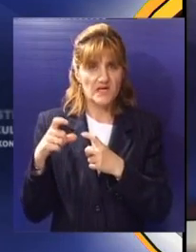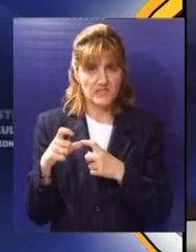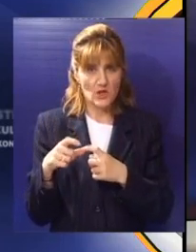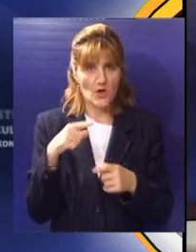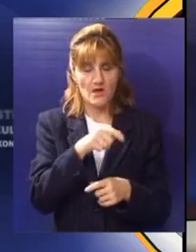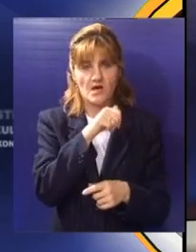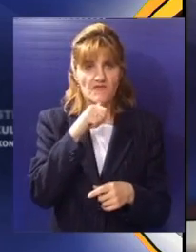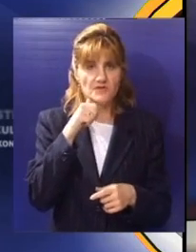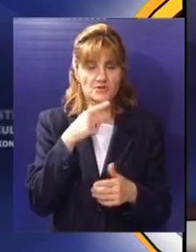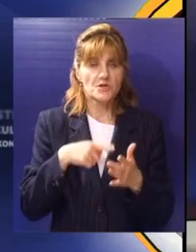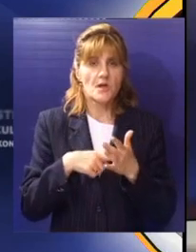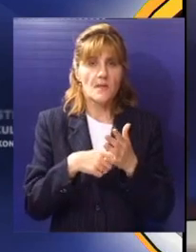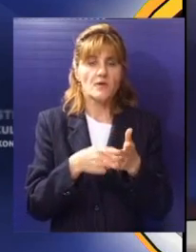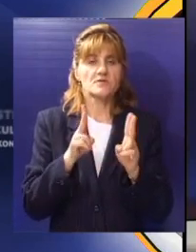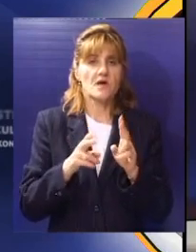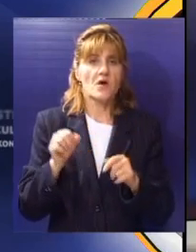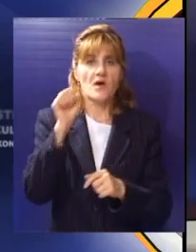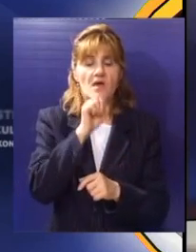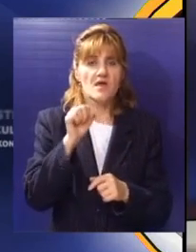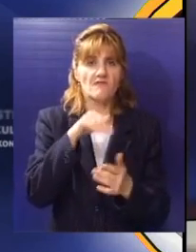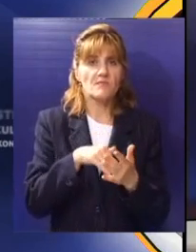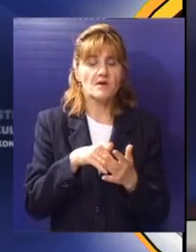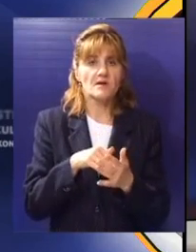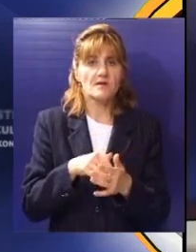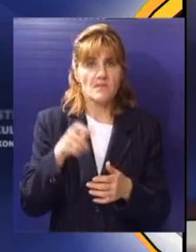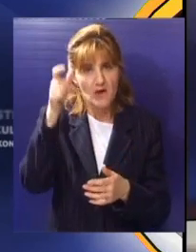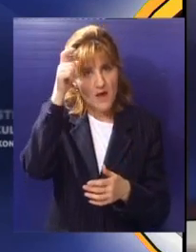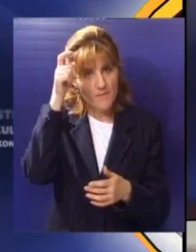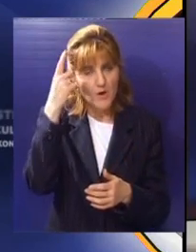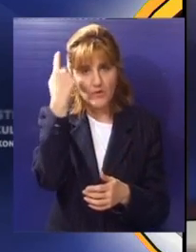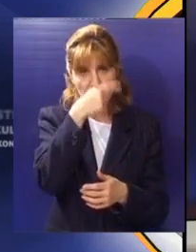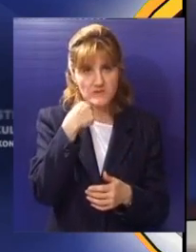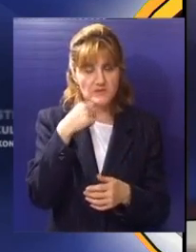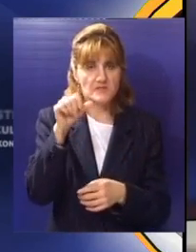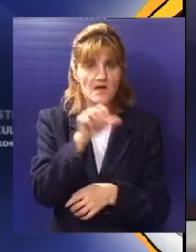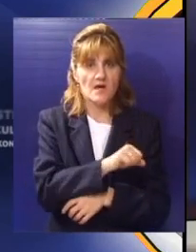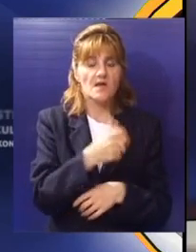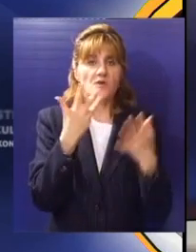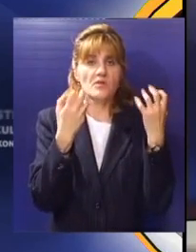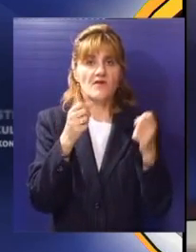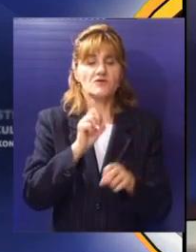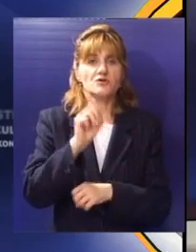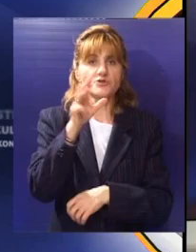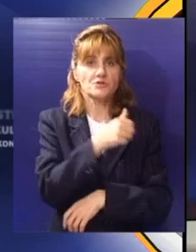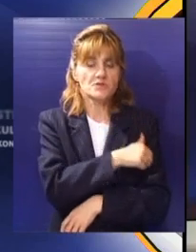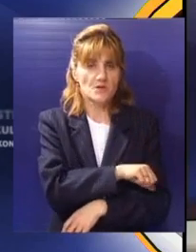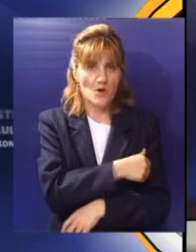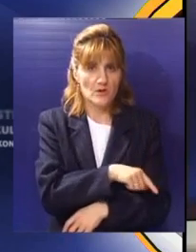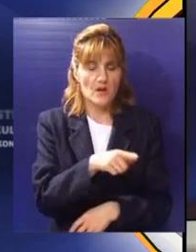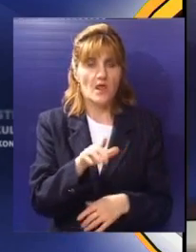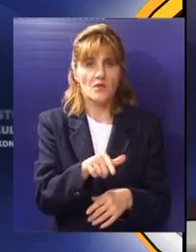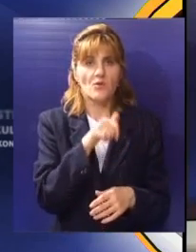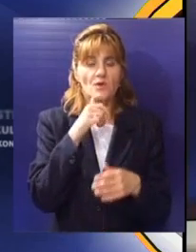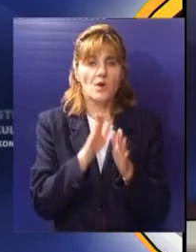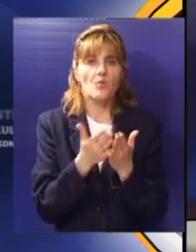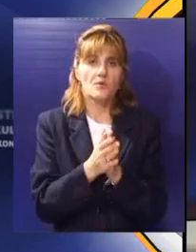Asfalt Urbanizacija i Evropeizacija Beograda 1890. do 1914. O knjizi